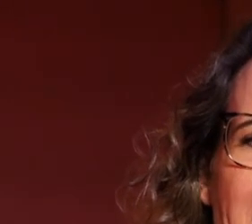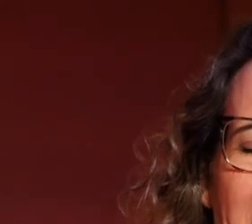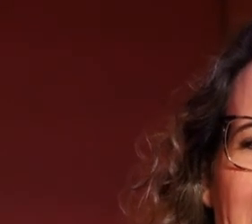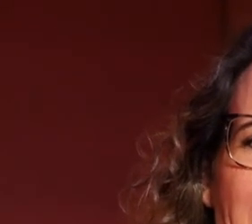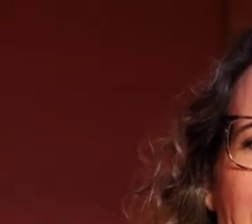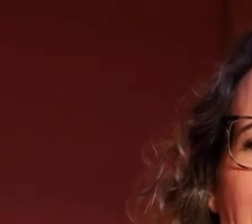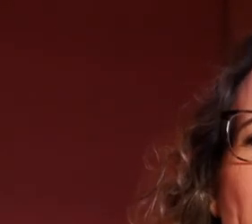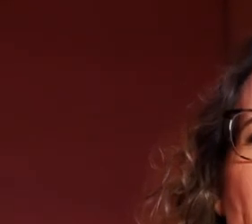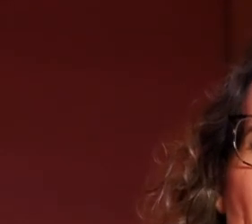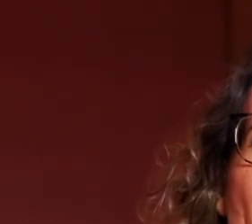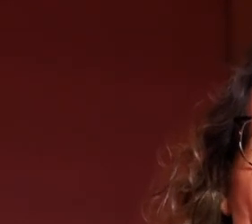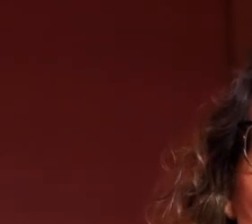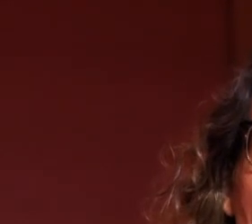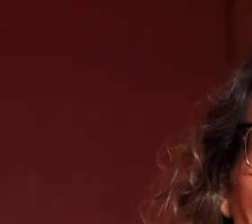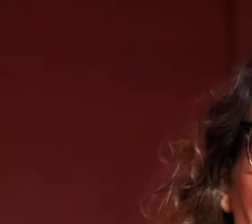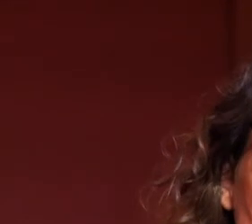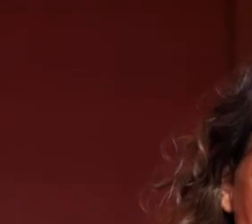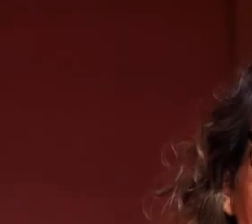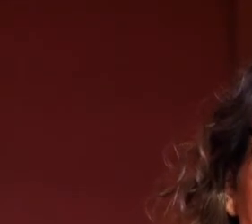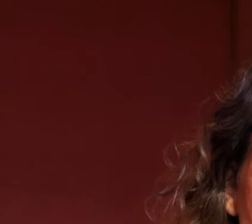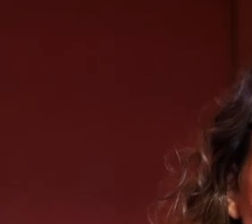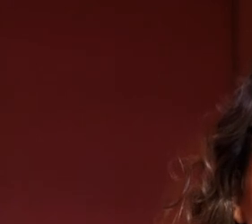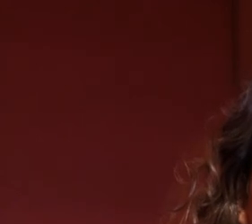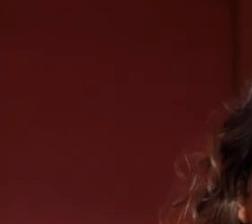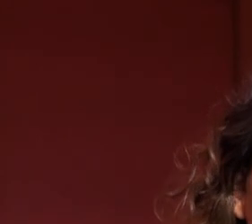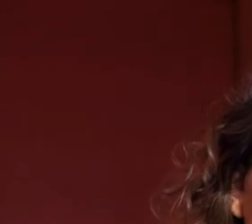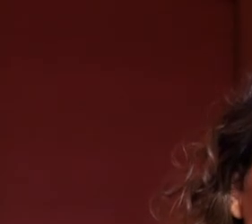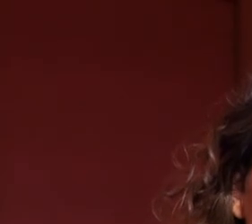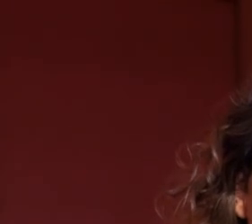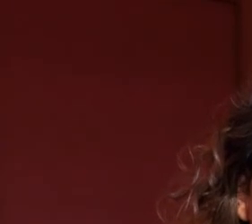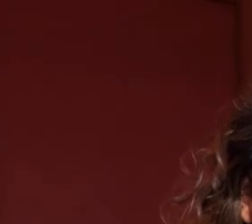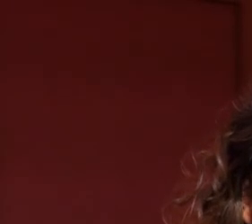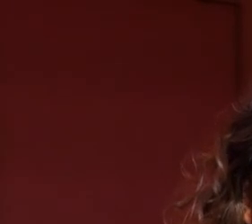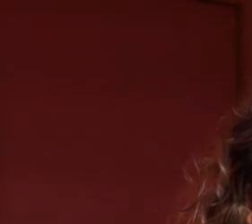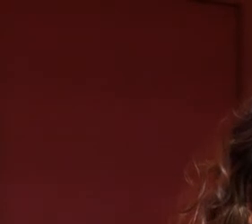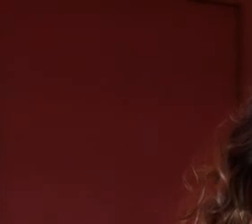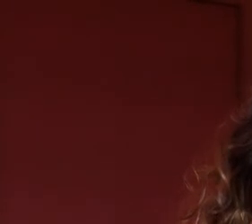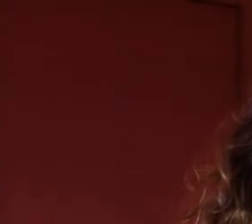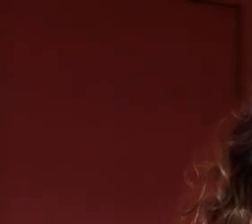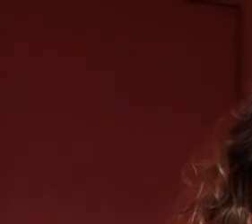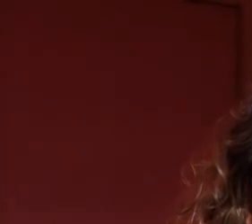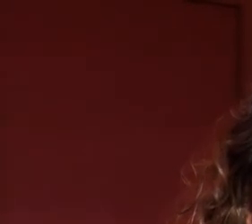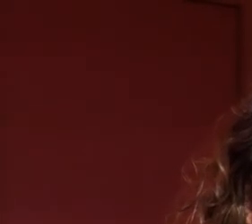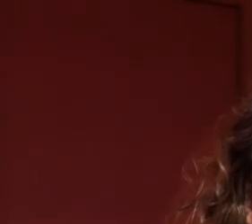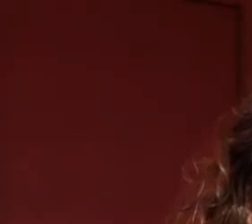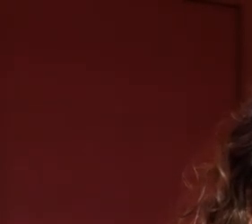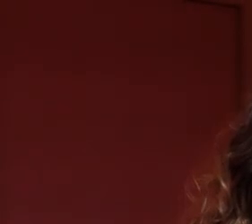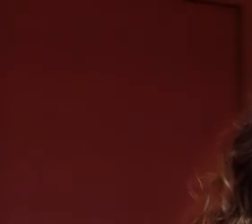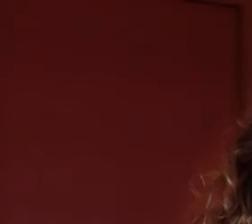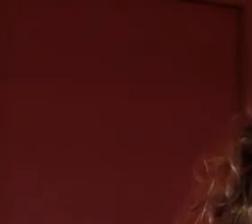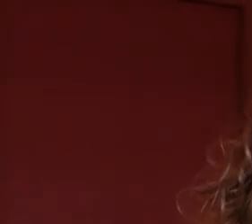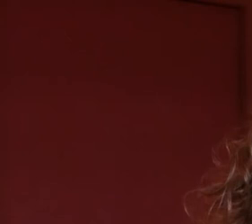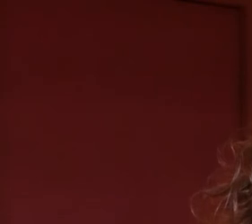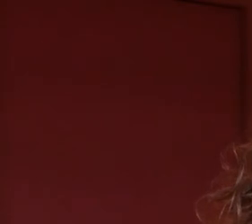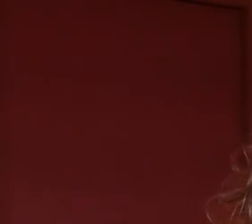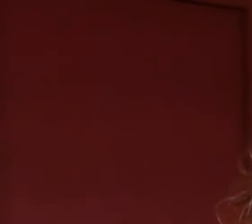tatsächlich ein ganz besonderes Jubiläum zu feiern, nämlich den Geburtstag von August dem Starken. Am 12. Mai wäre